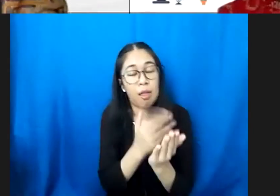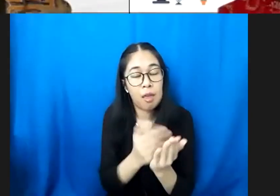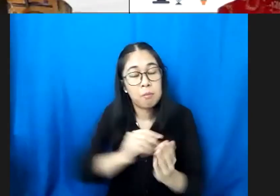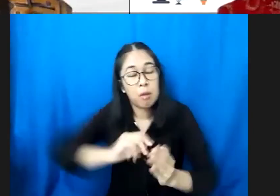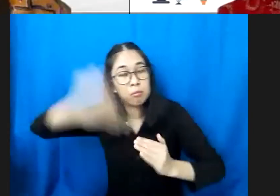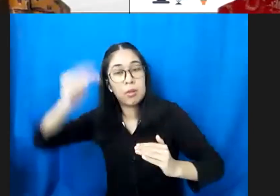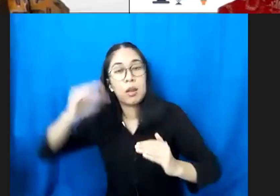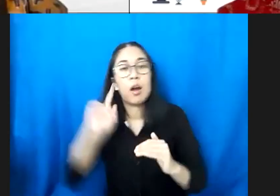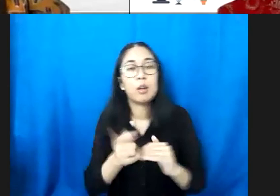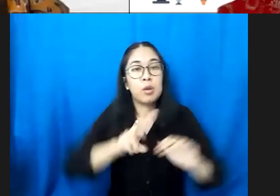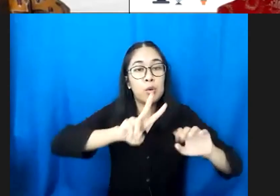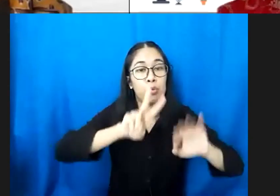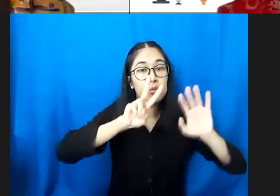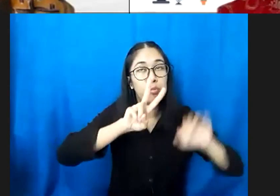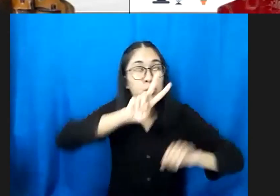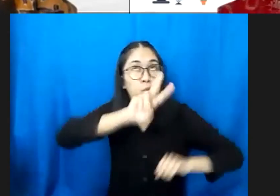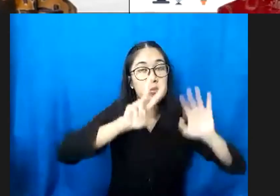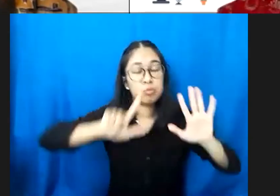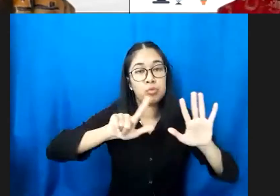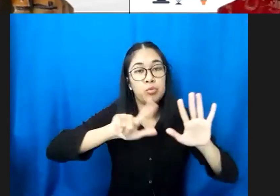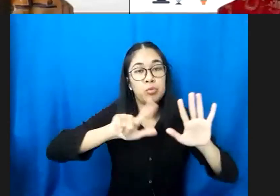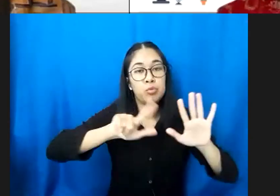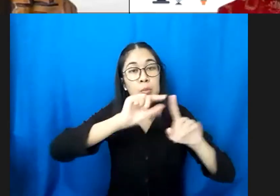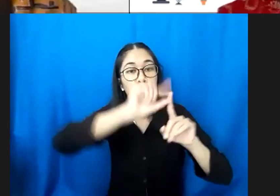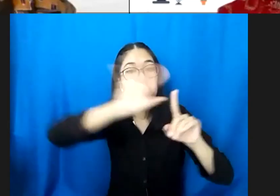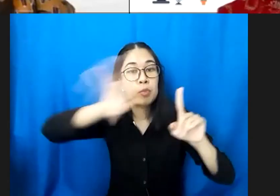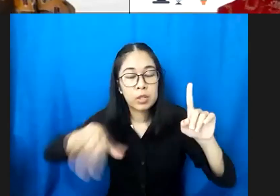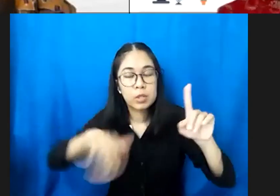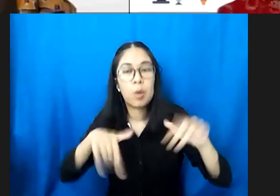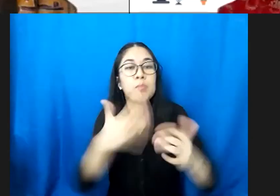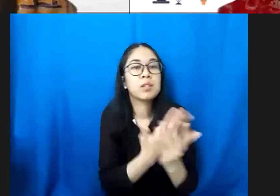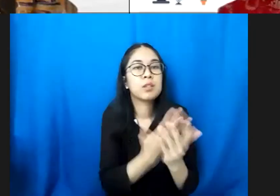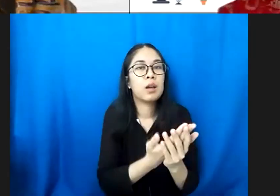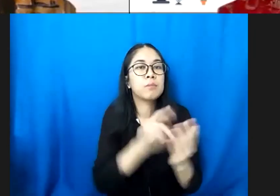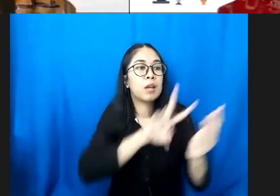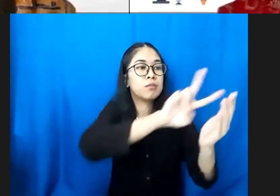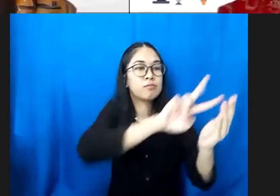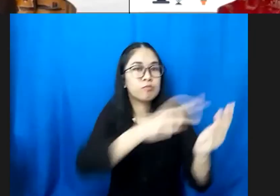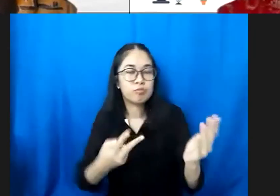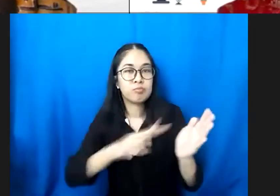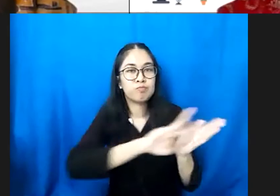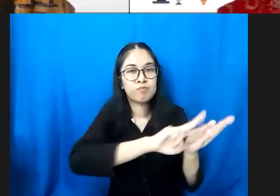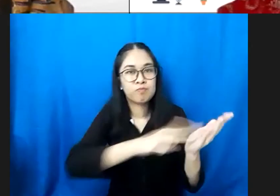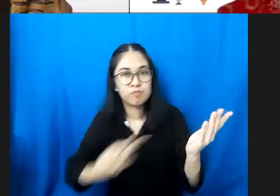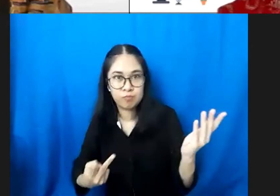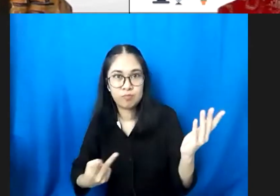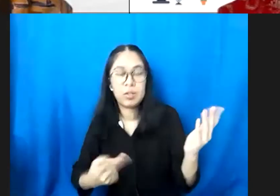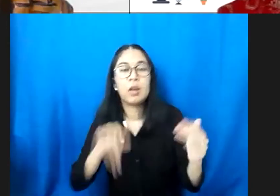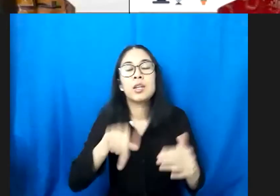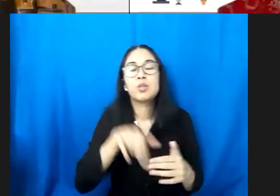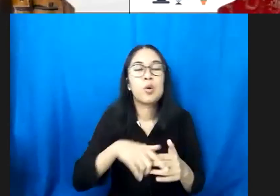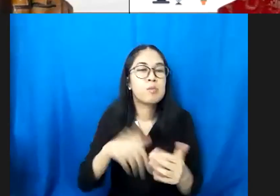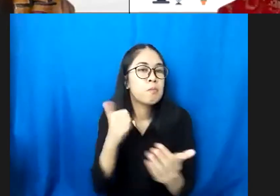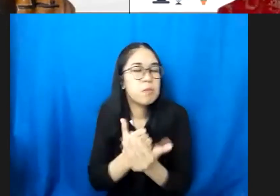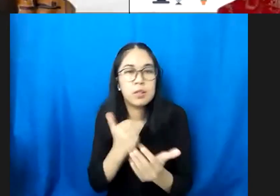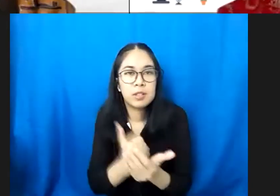provinsi dia minta semua Pak Brima dia terjemahkan sendiri demikian sungguh-sungguhnya jadi bukati salah